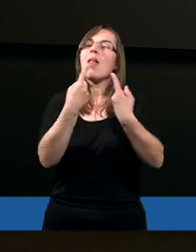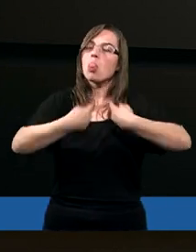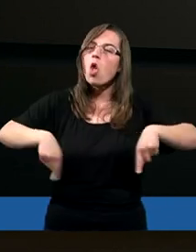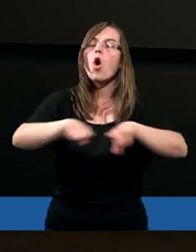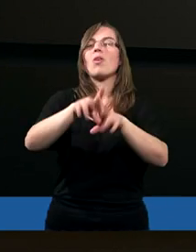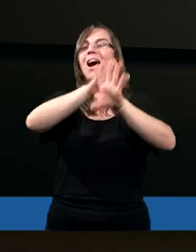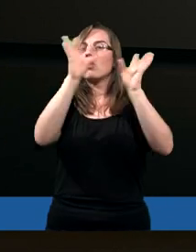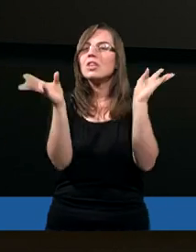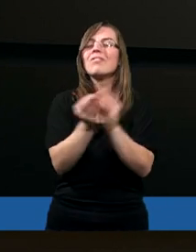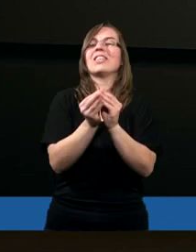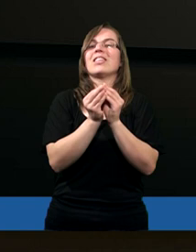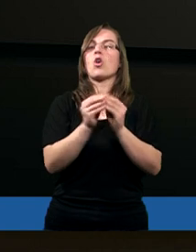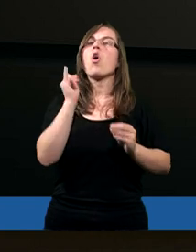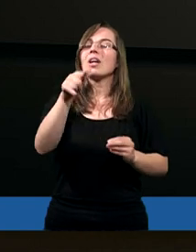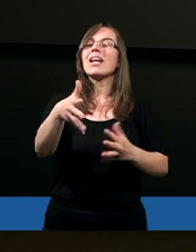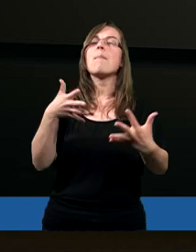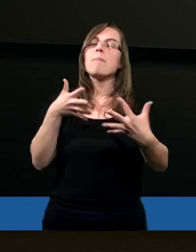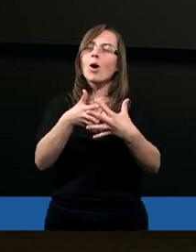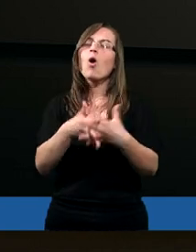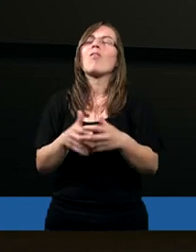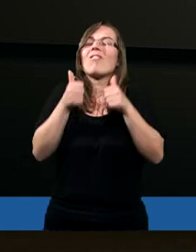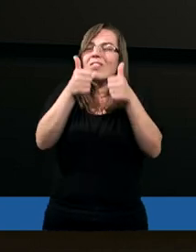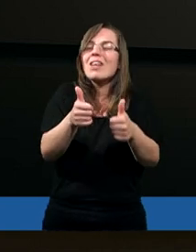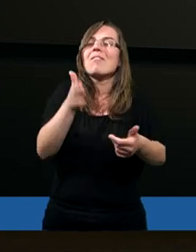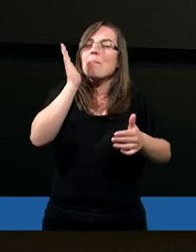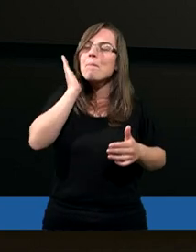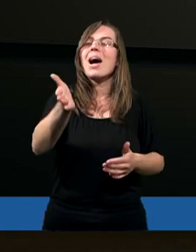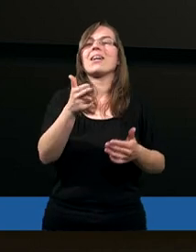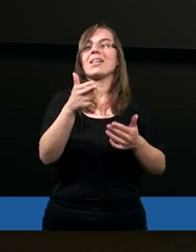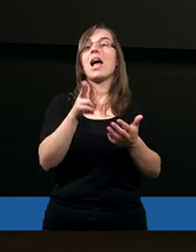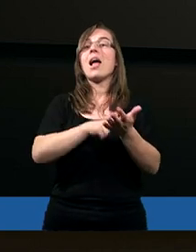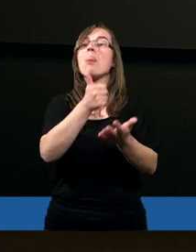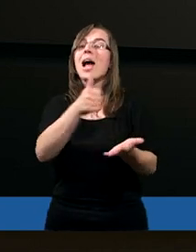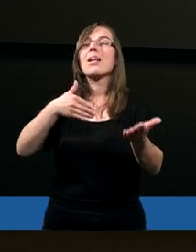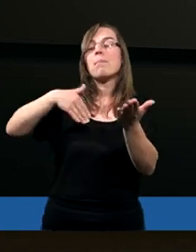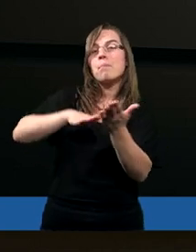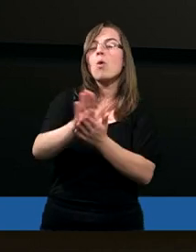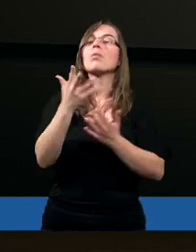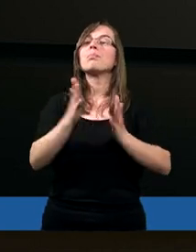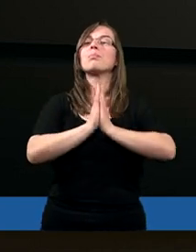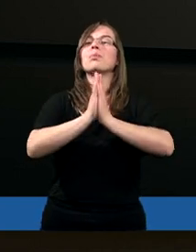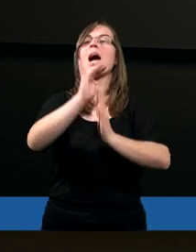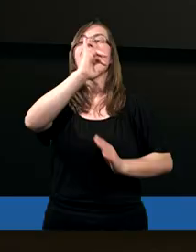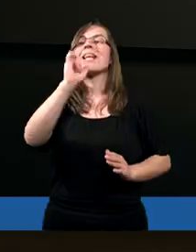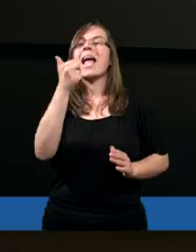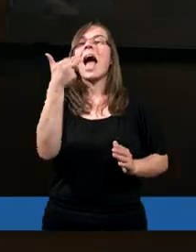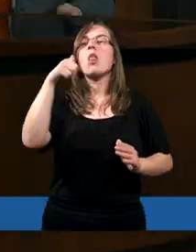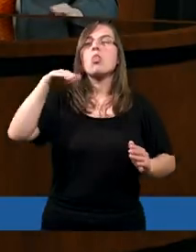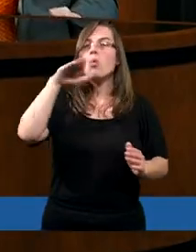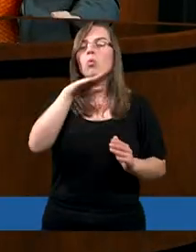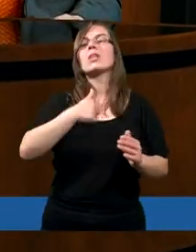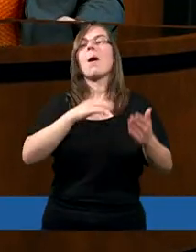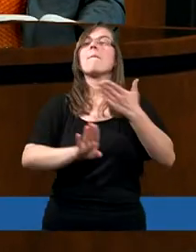się dokładnie według tego, jak te proroctwa przedstawiały. I może na samym początku będę prosił Janusza, aby przedstawił